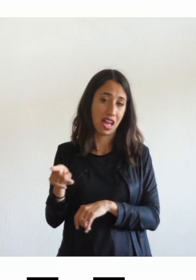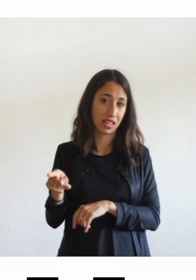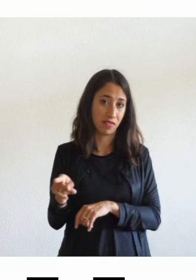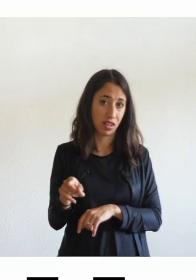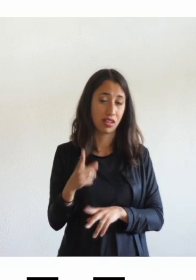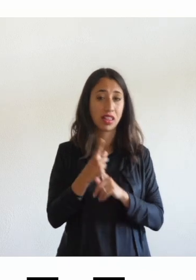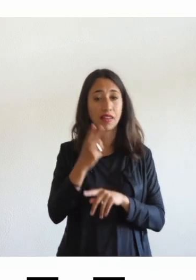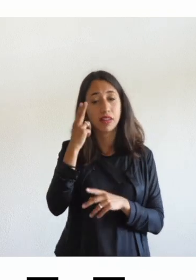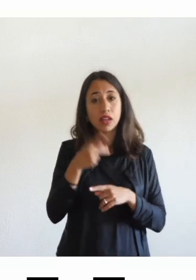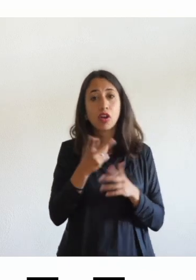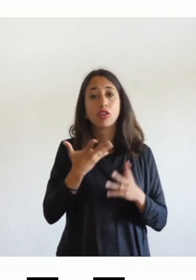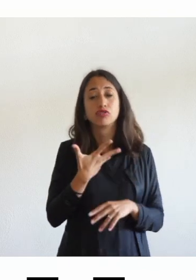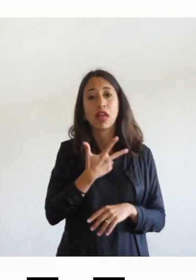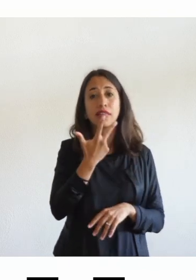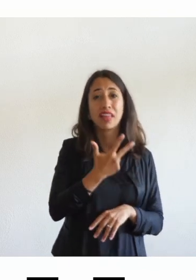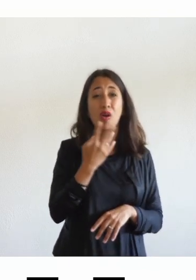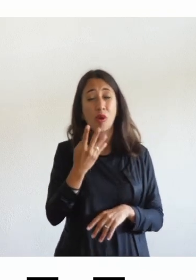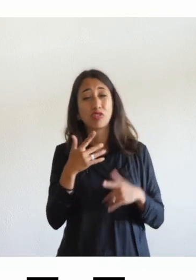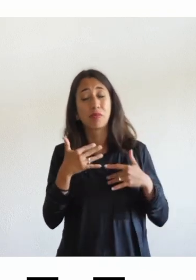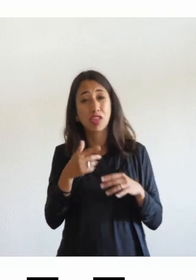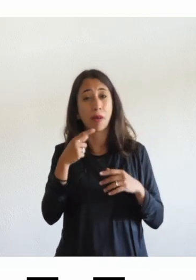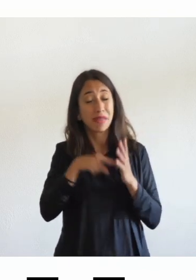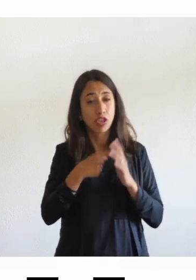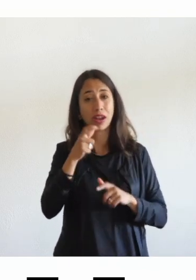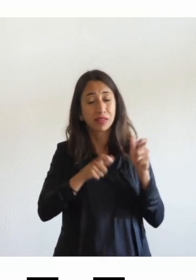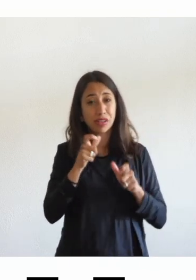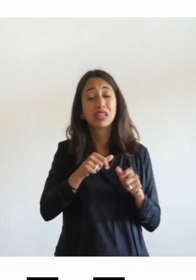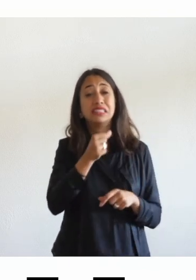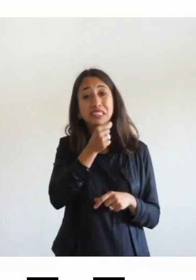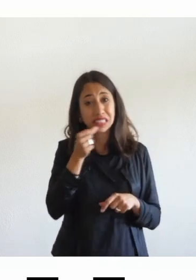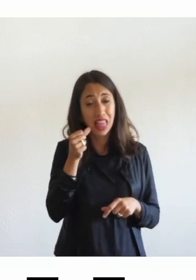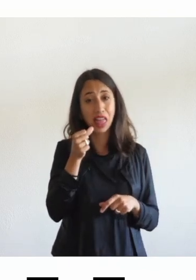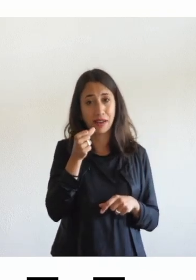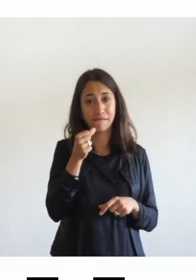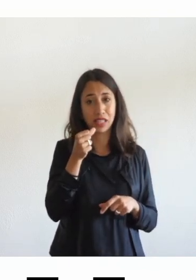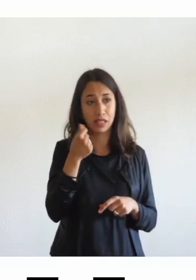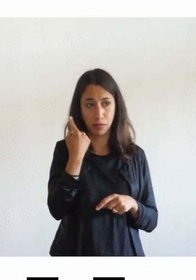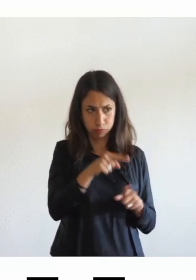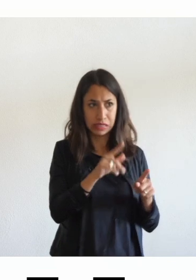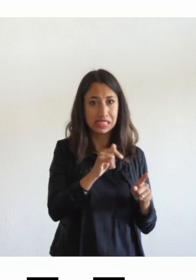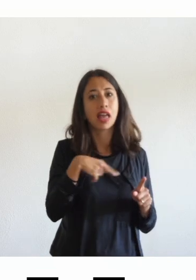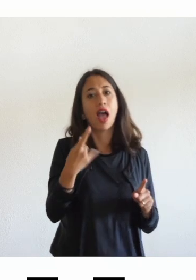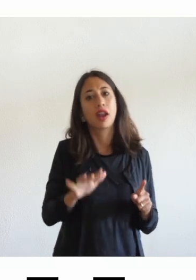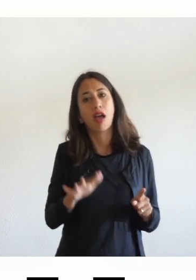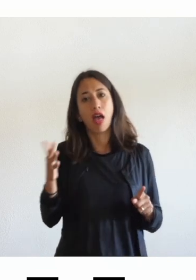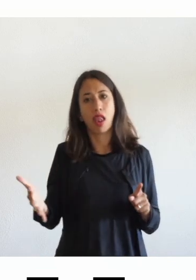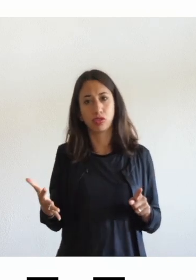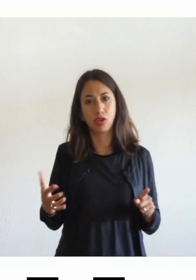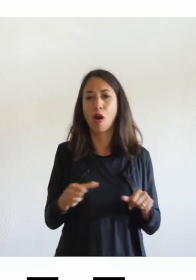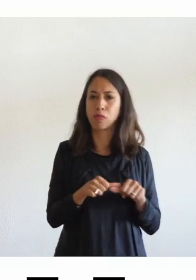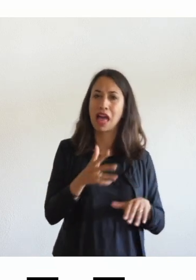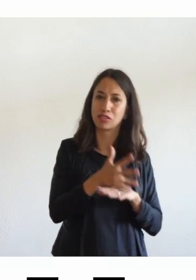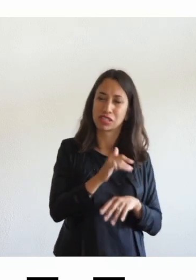esistono 3-4 milioni di persone che hanno bisogno anche di altro oltre che la base solida dell